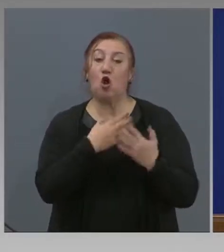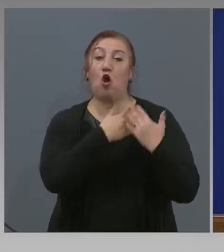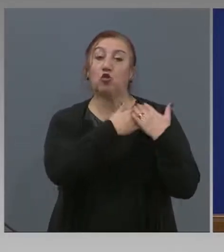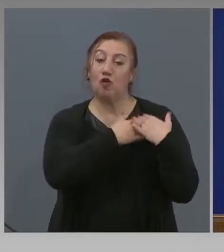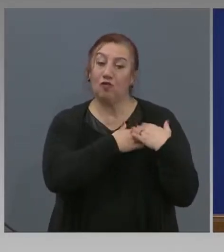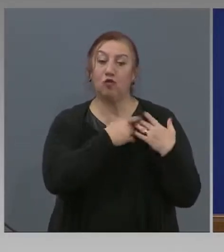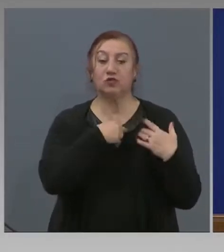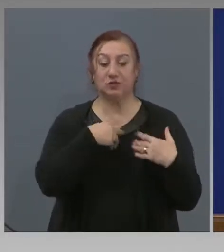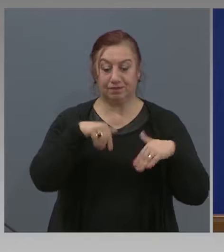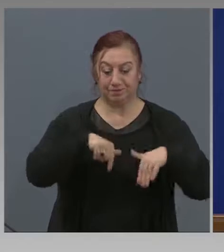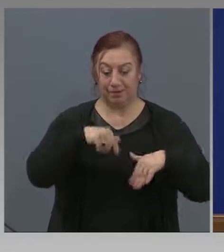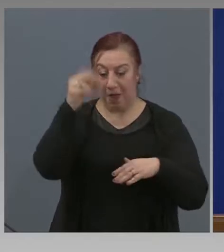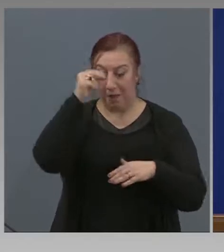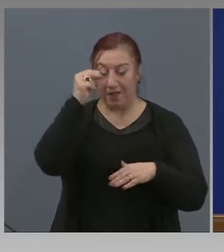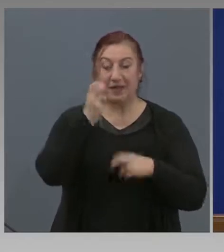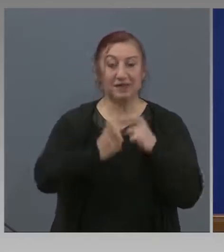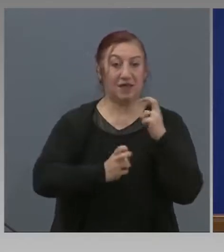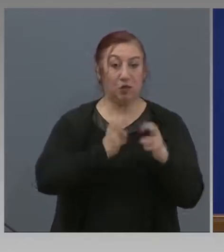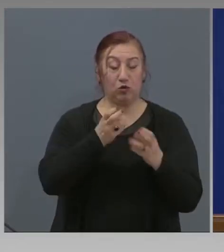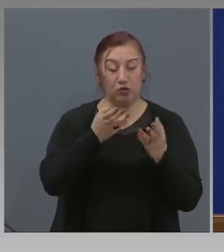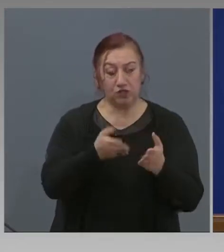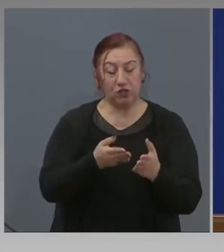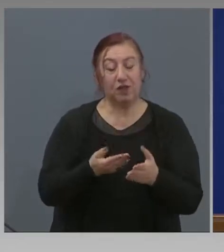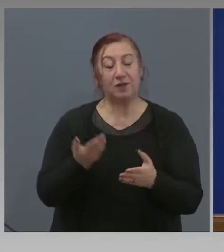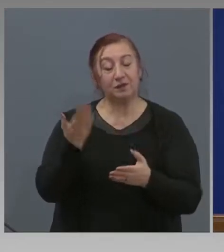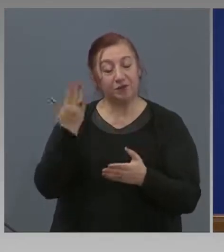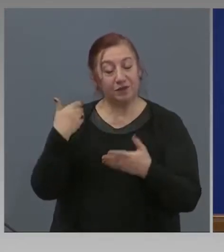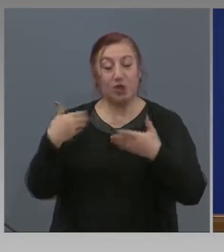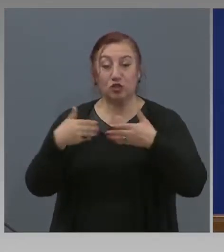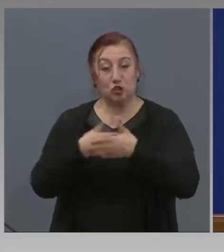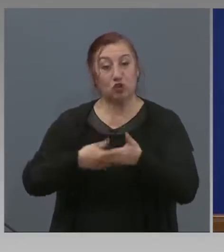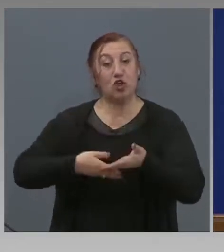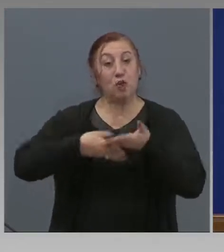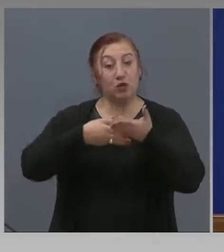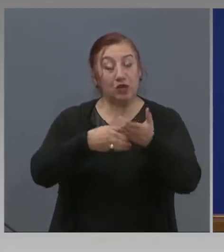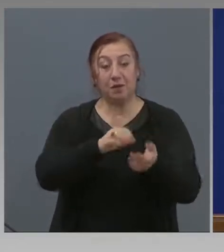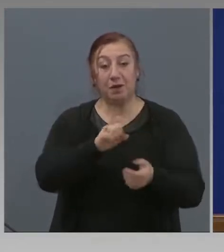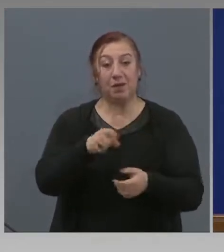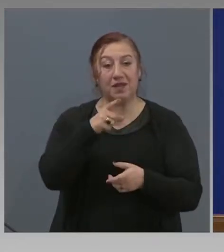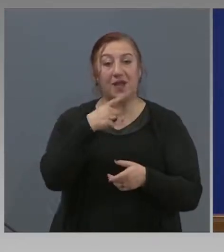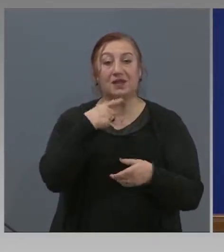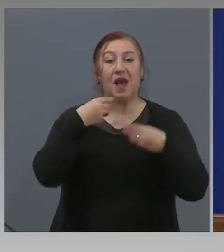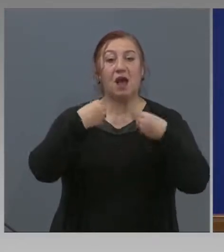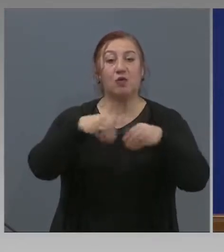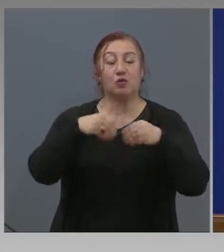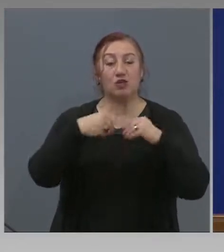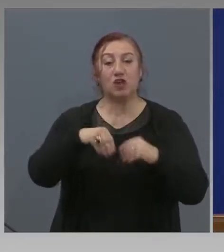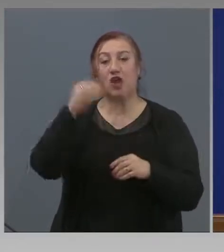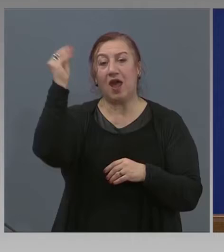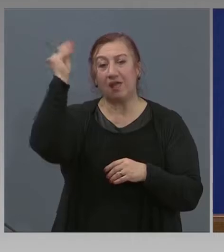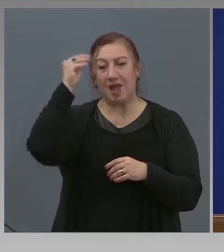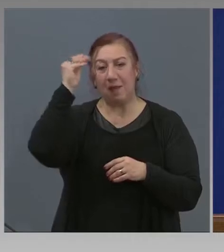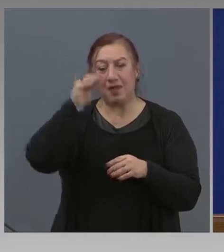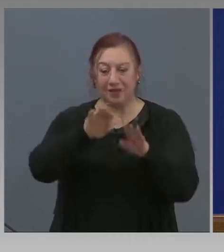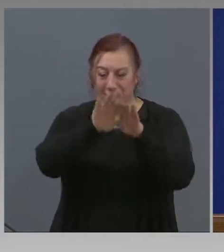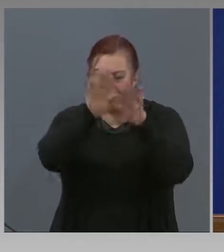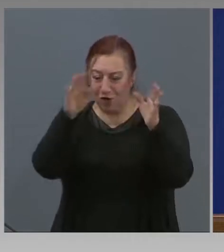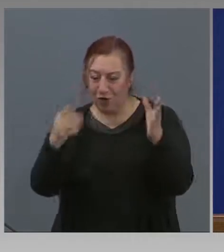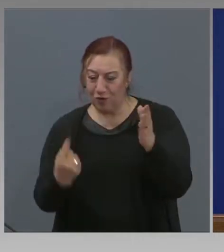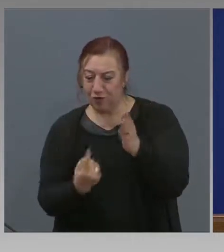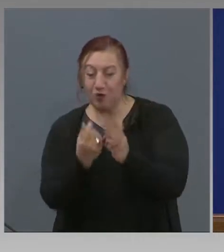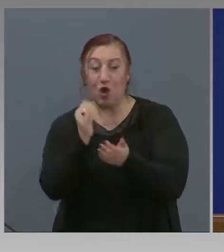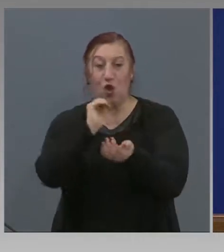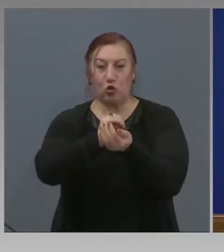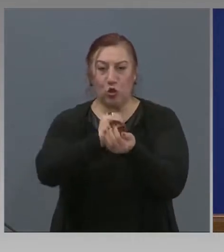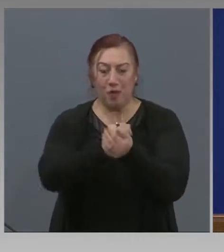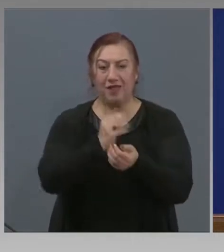производители. Снощи гласувахме подкрепа на тях за продажба на българското оранжерийно производство на домати